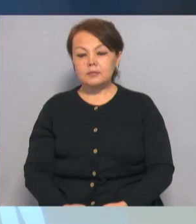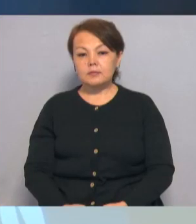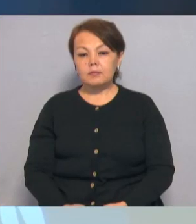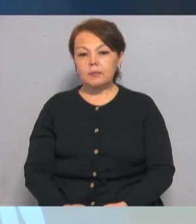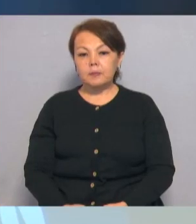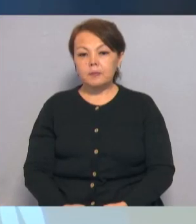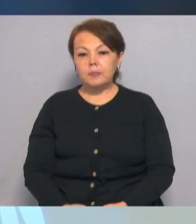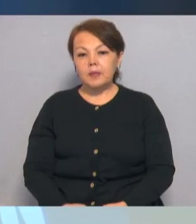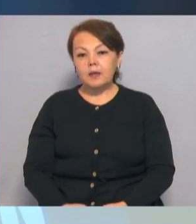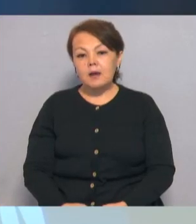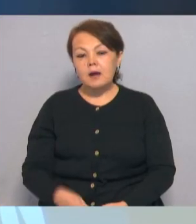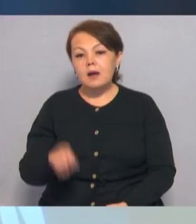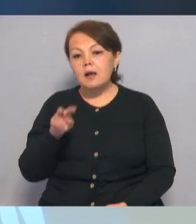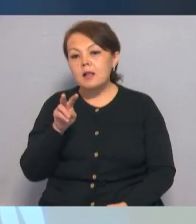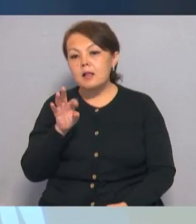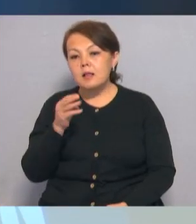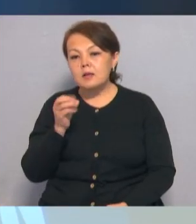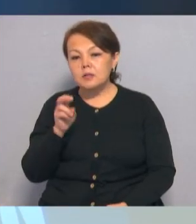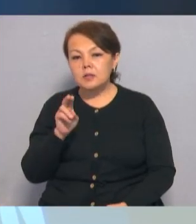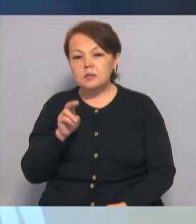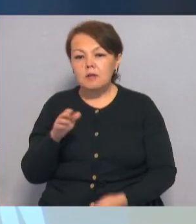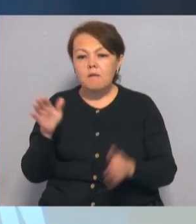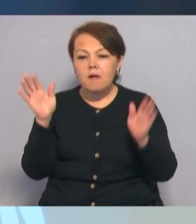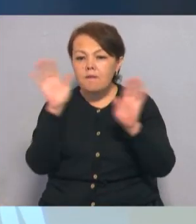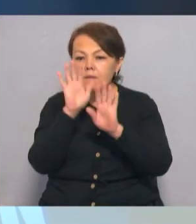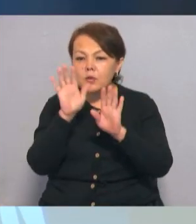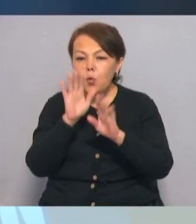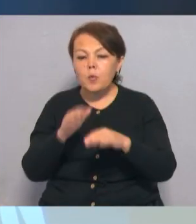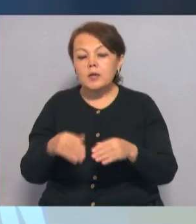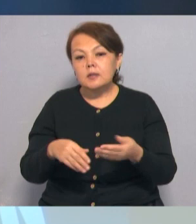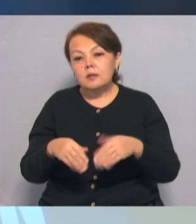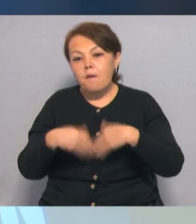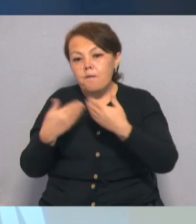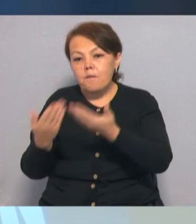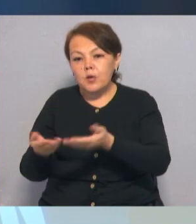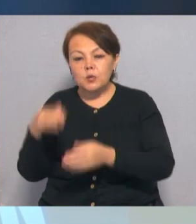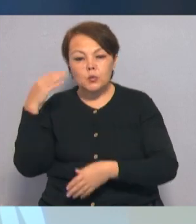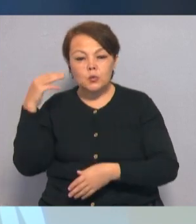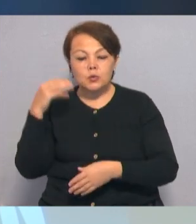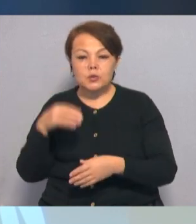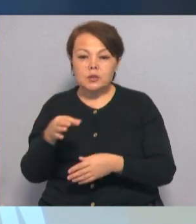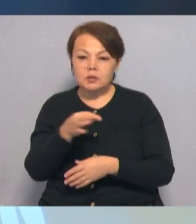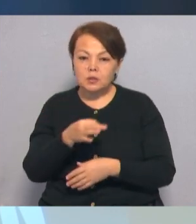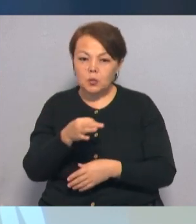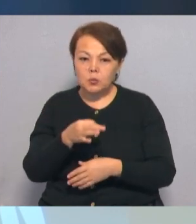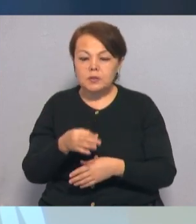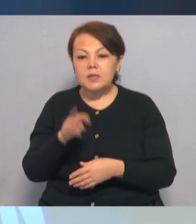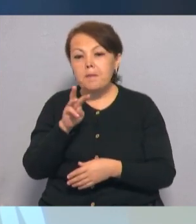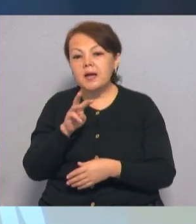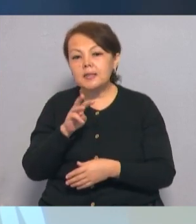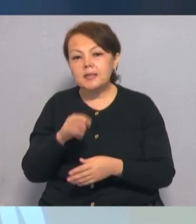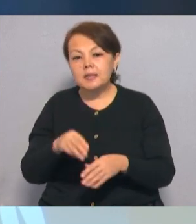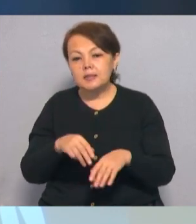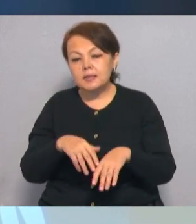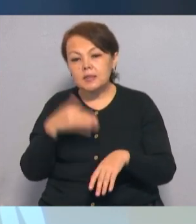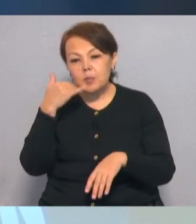Лошадей, пропавших во время тумана, полицейские вернули сельчанину в Туркестанской области. Таральский районный отдел полиции обратил 70